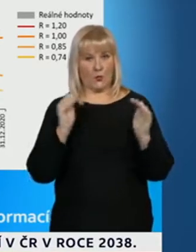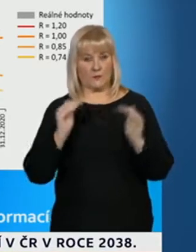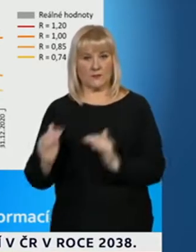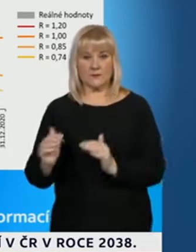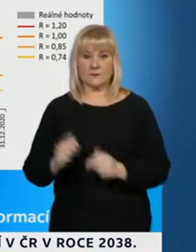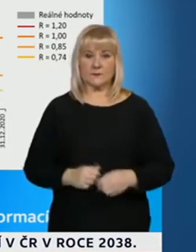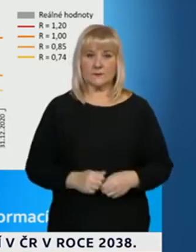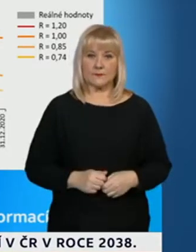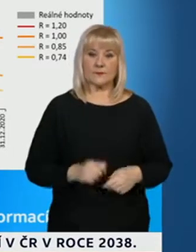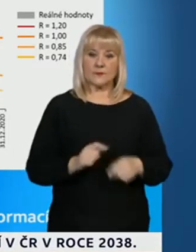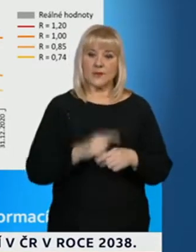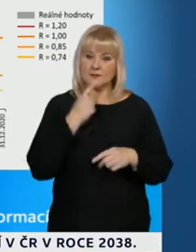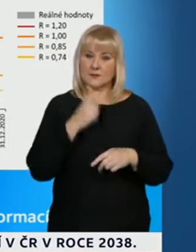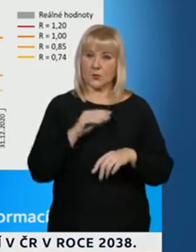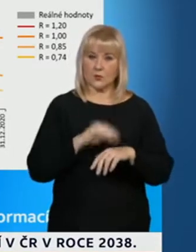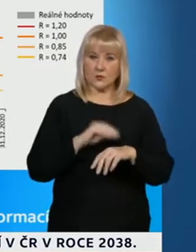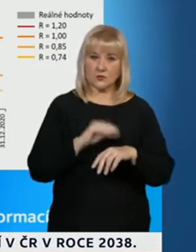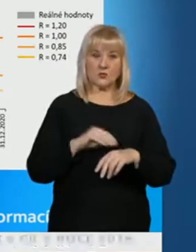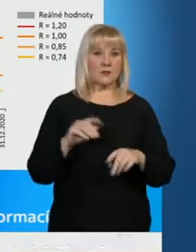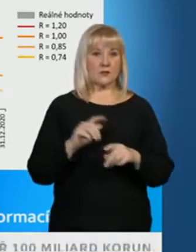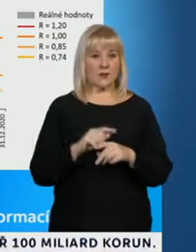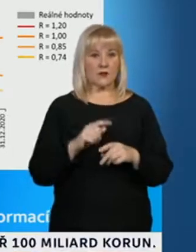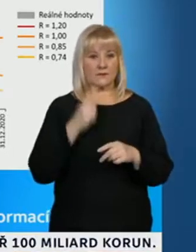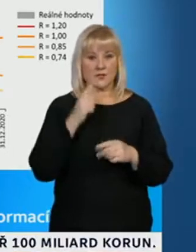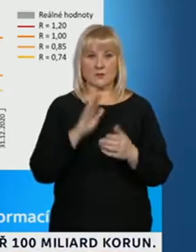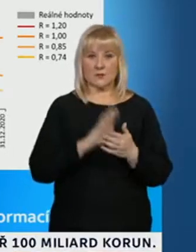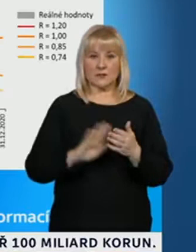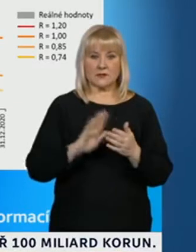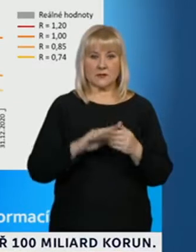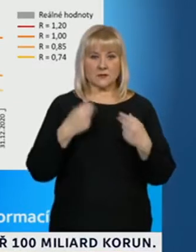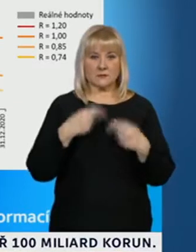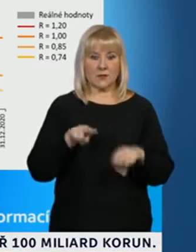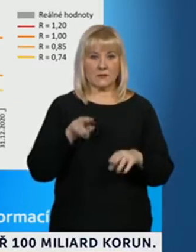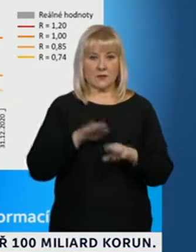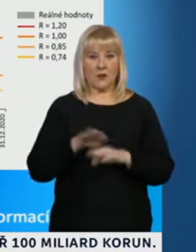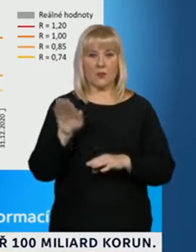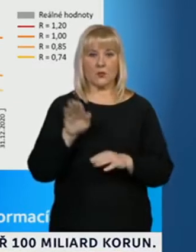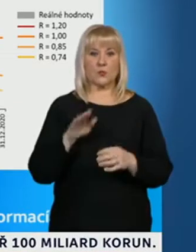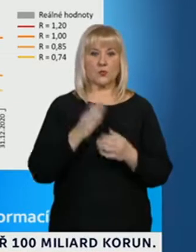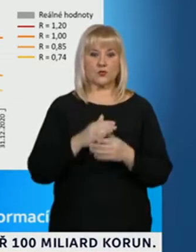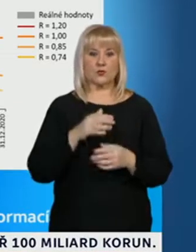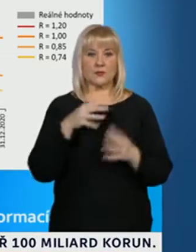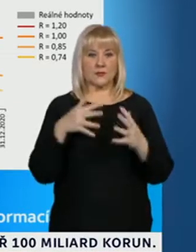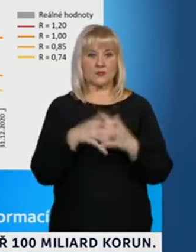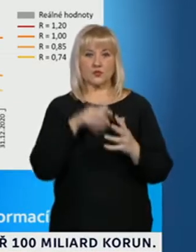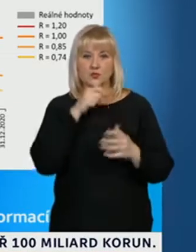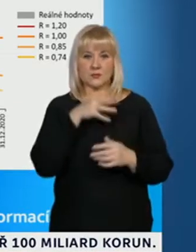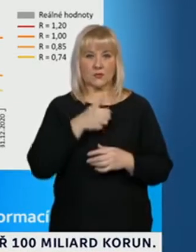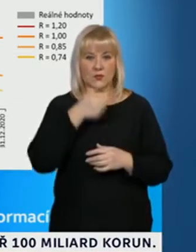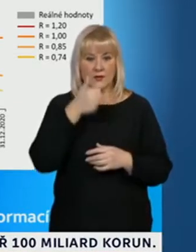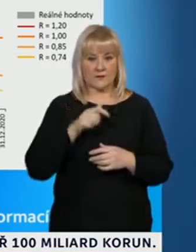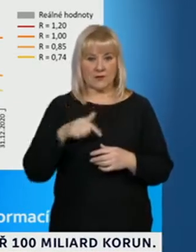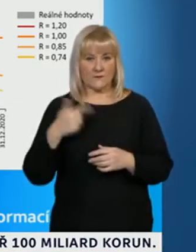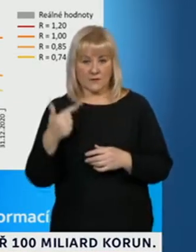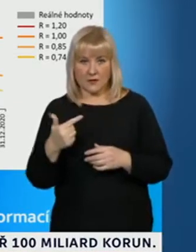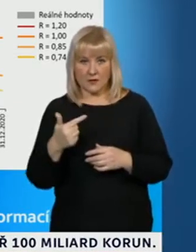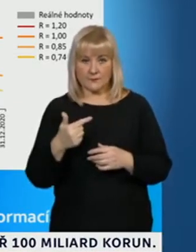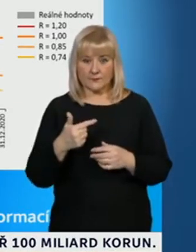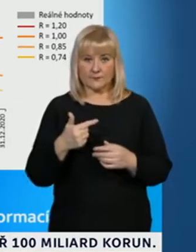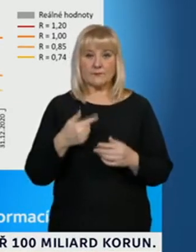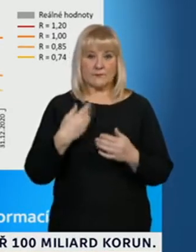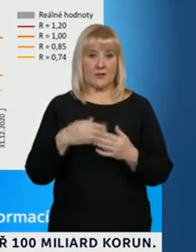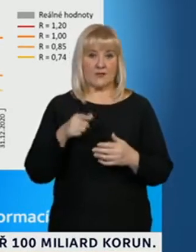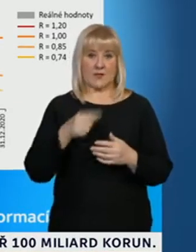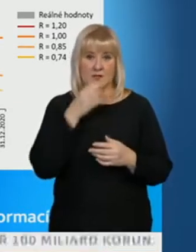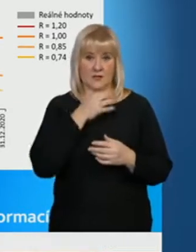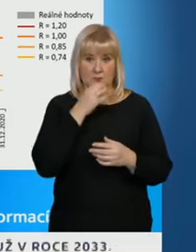upozornit na to, jak se tady rychle také ohýbá nahoru ten rizikový scénář se průjšním číslem nad 1 a 2. On by skutečně v této